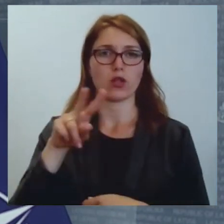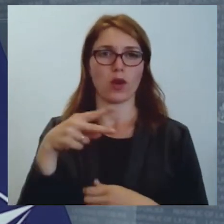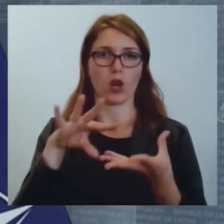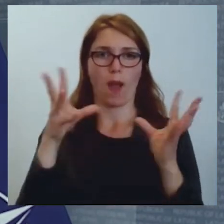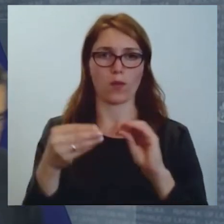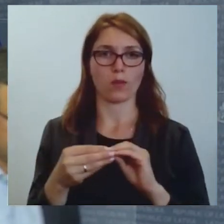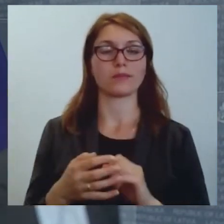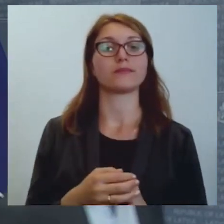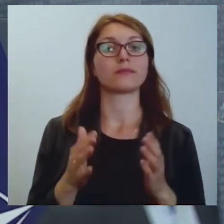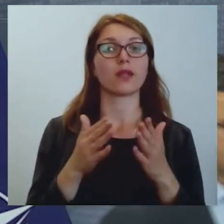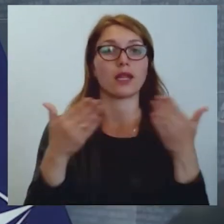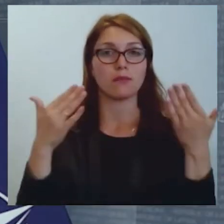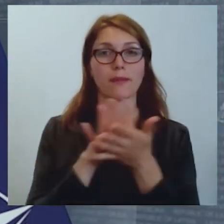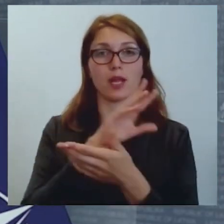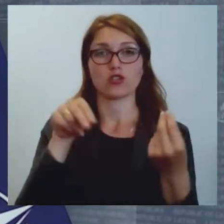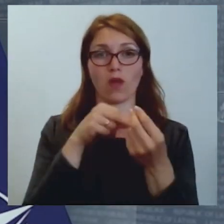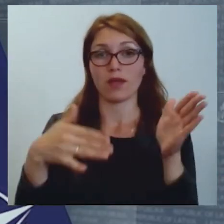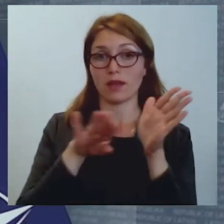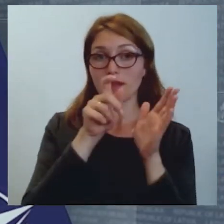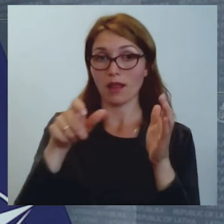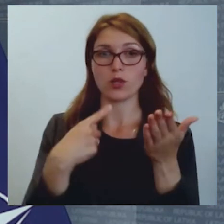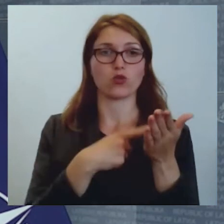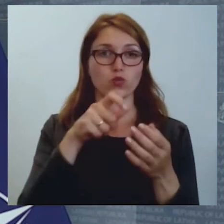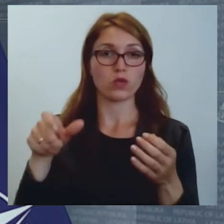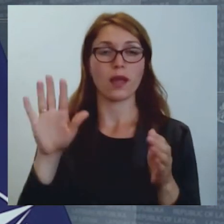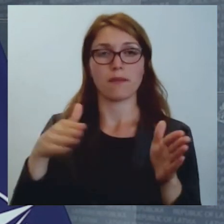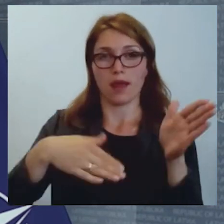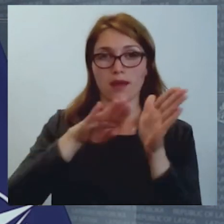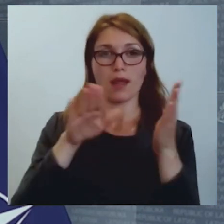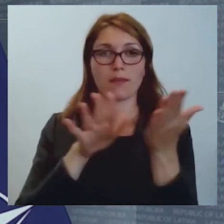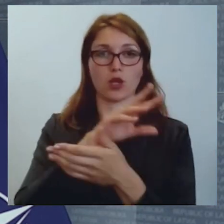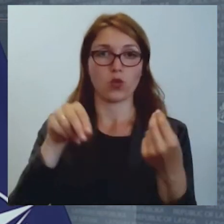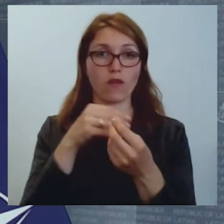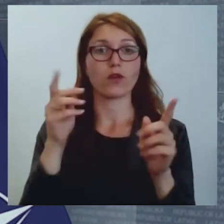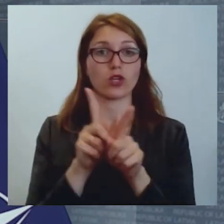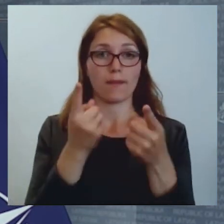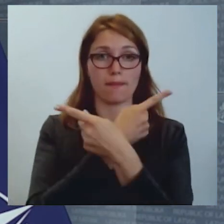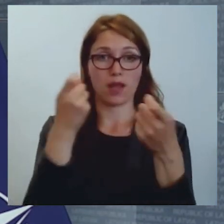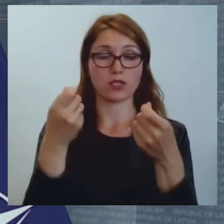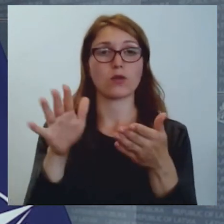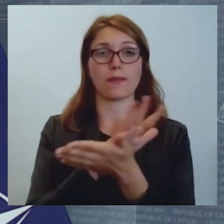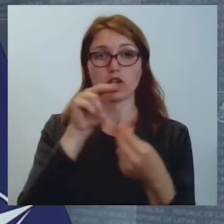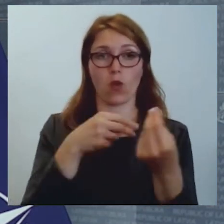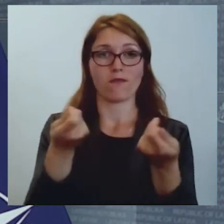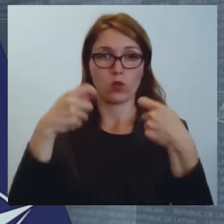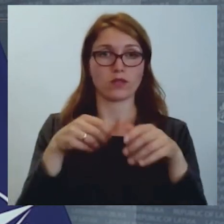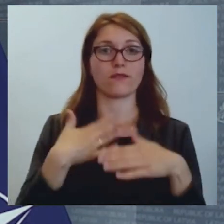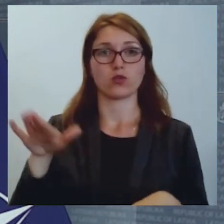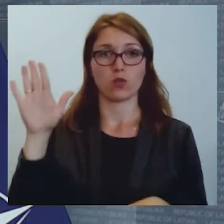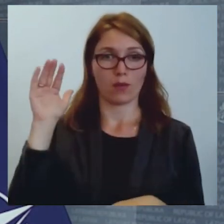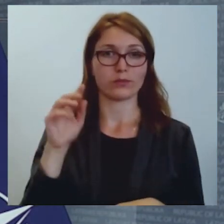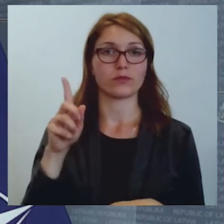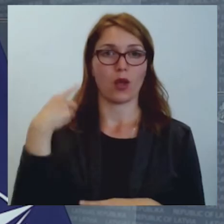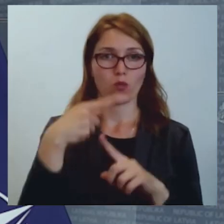Es paldies presa konferences dalībniekiem žurnālistiem par dalīju presa konferences. Šo arī paziņo, ka presa konferences ir noslēgtsies. Viss labi, vēl